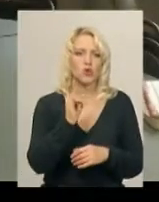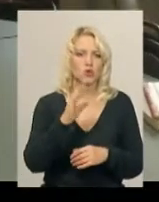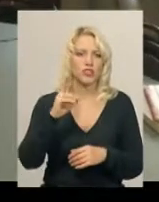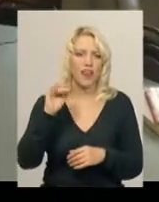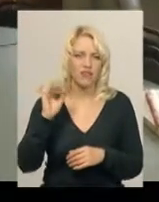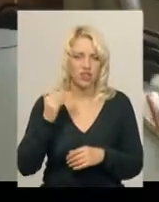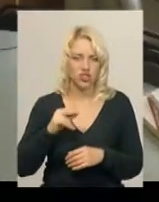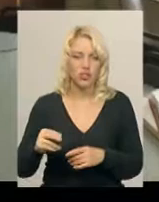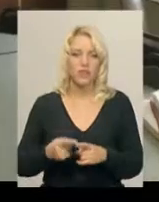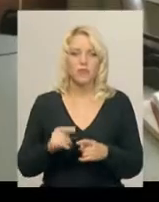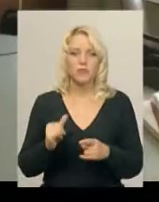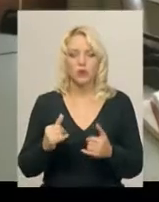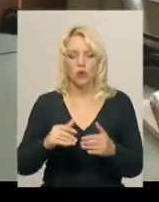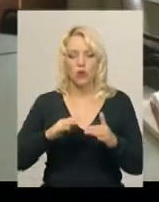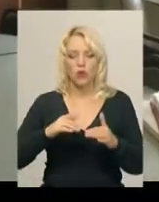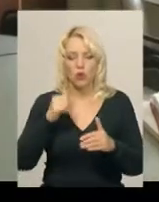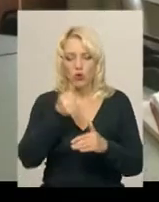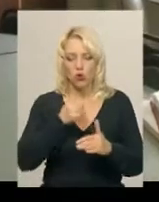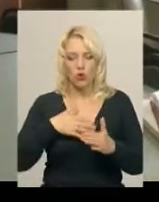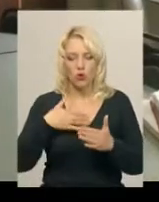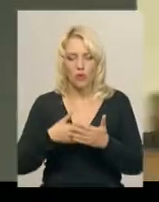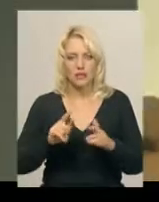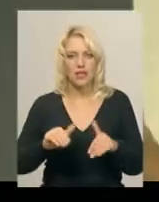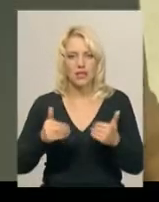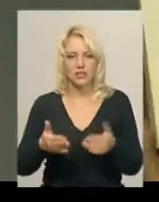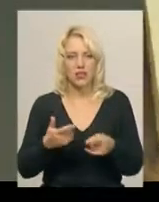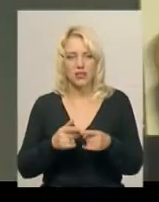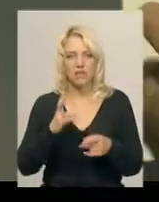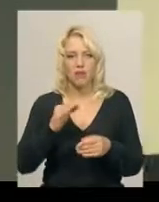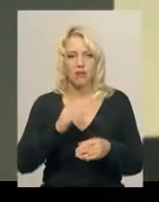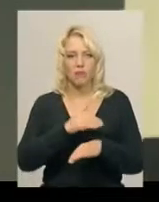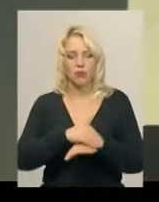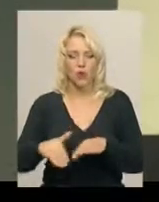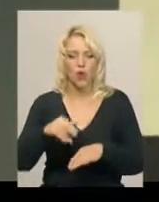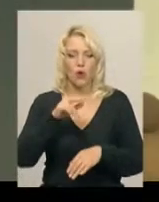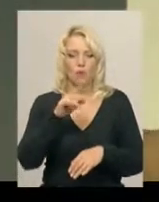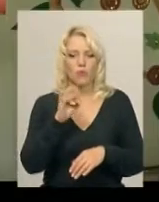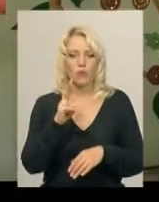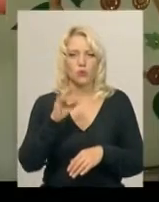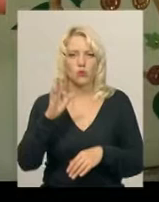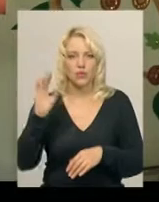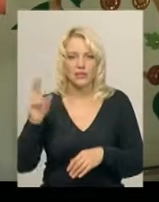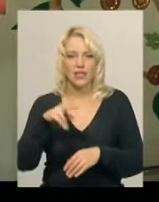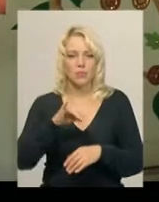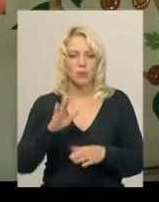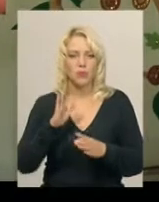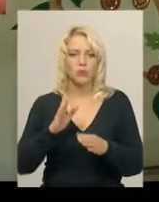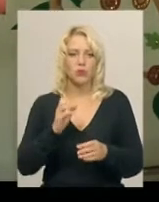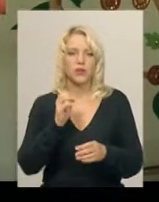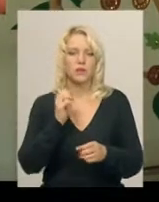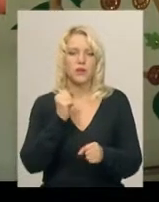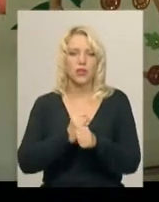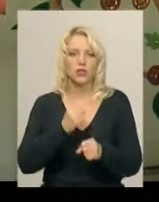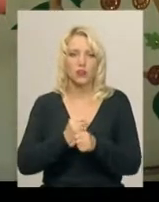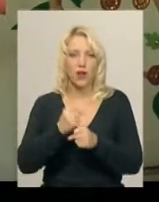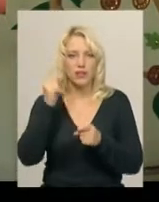Хмельницької міської ради «Громадська ініціатива» у листопаді на вулиці Проскурівського підпілля, 71, під його керівництвом функціонуватиме анімаційна студія.